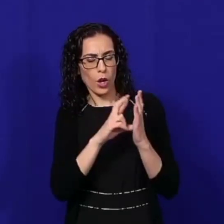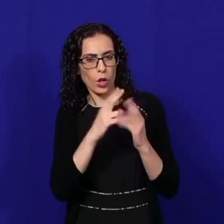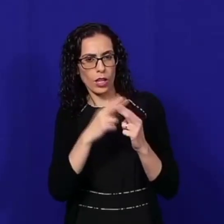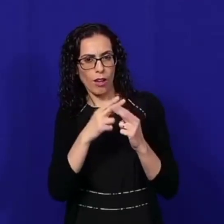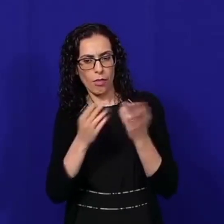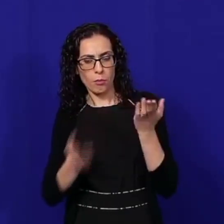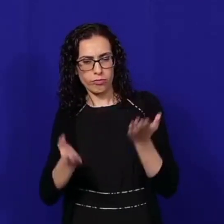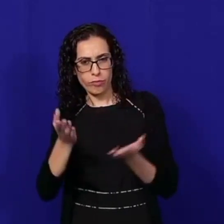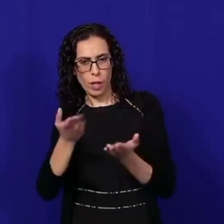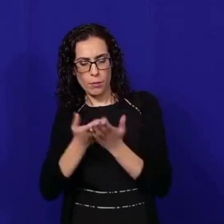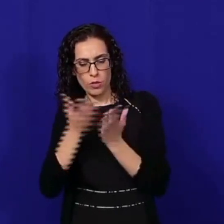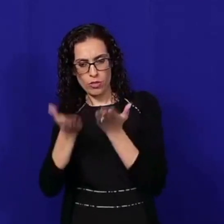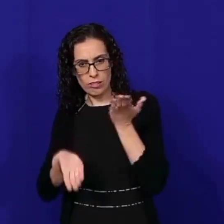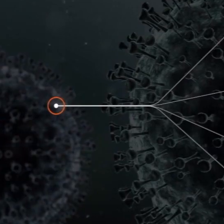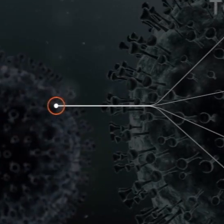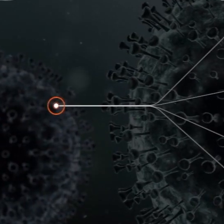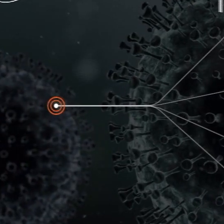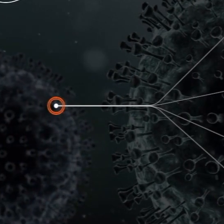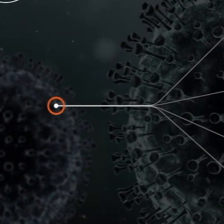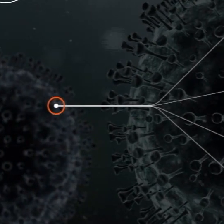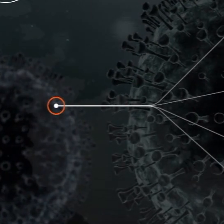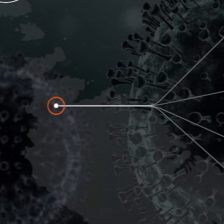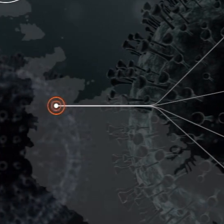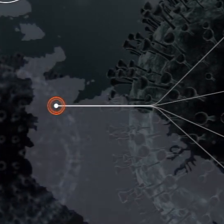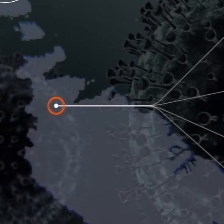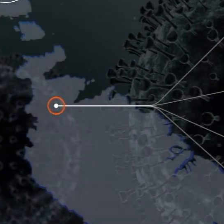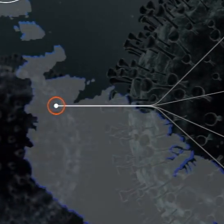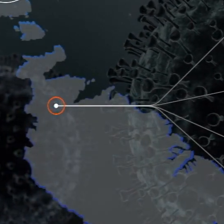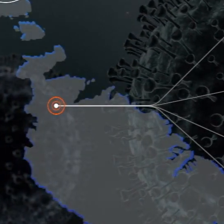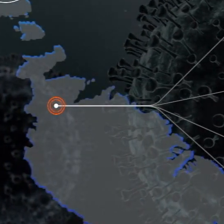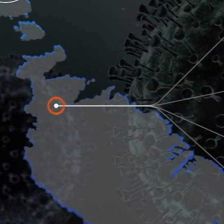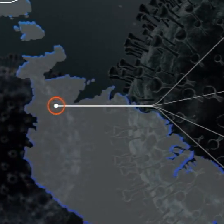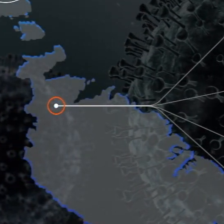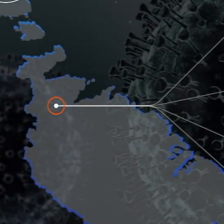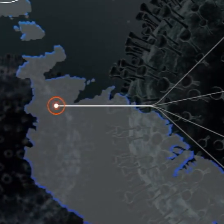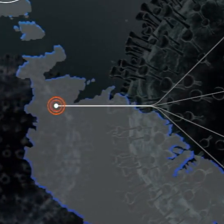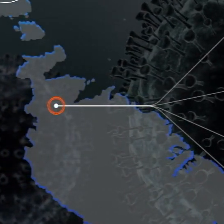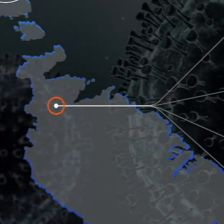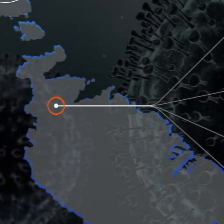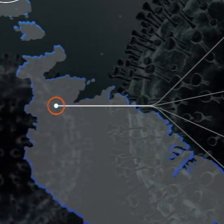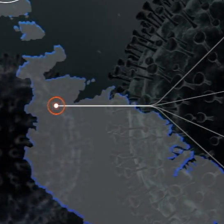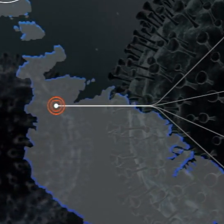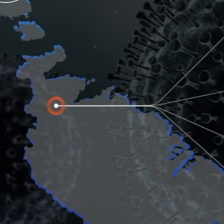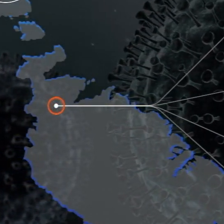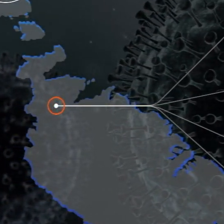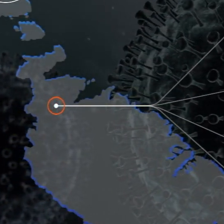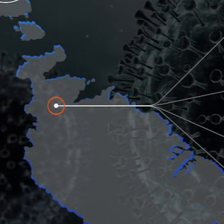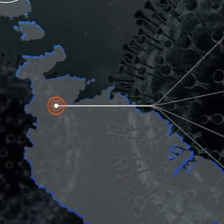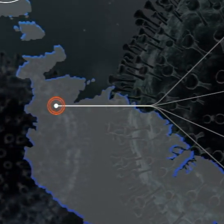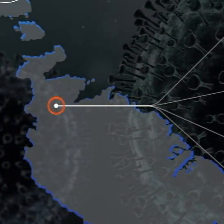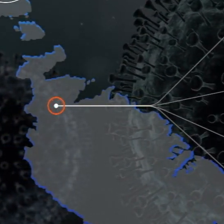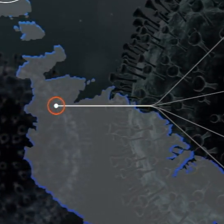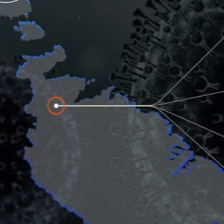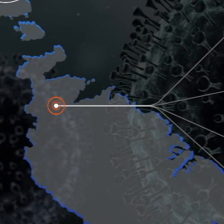i jaspegat lil-vajrus għadu fil-kommunita dani kif iż-zida ta' 15-l-kass li tħabru l-erba i għal agbar zida liġi t-reġistrata f